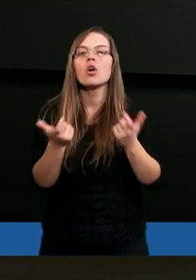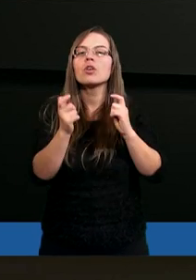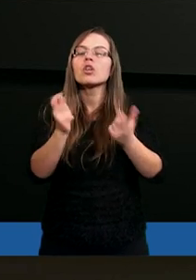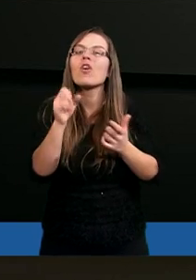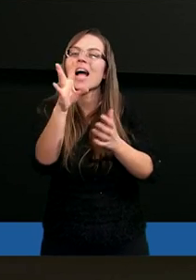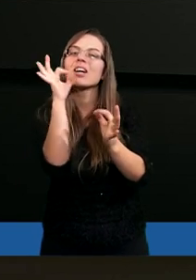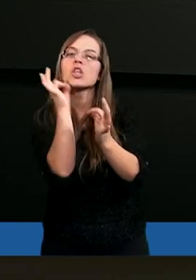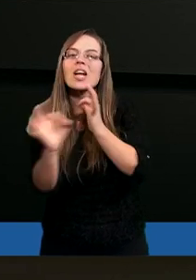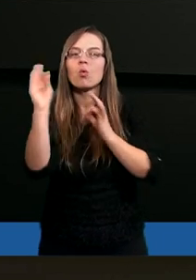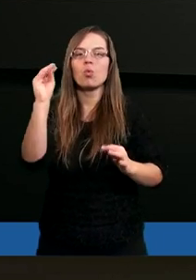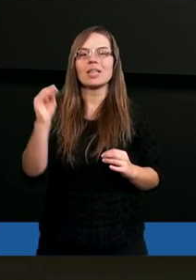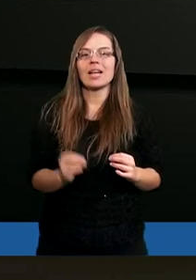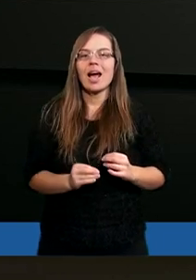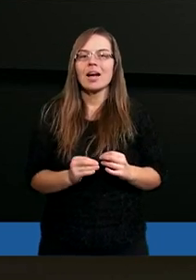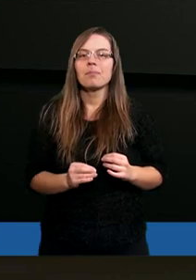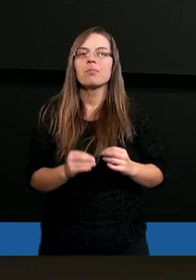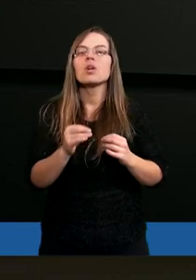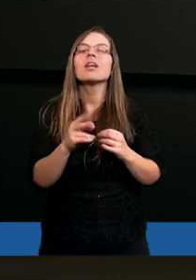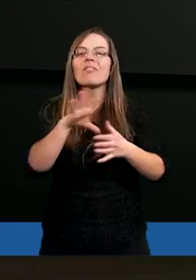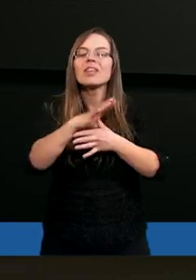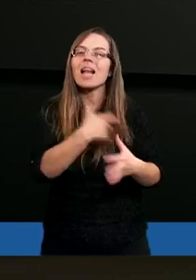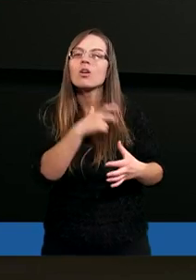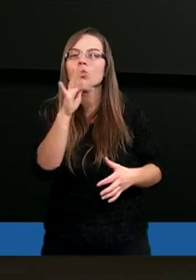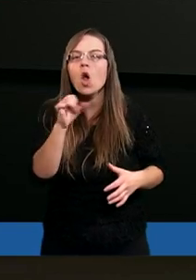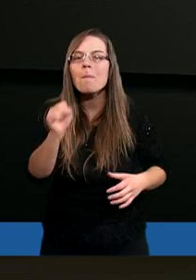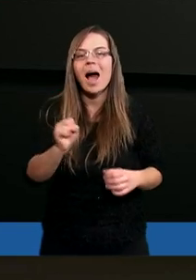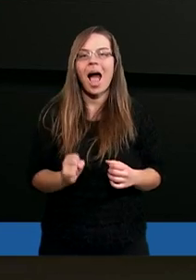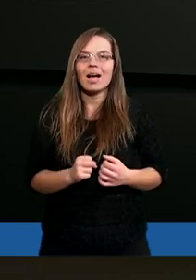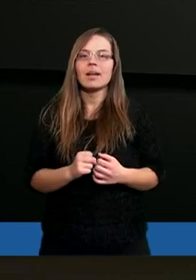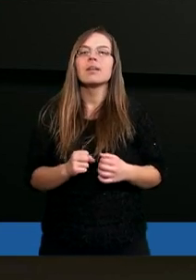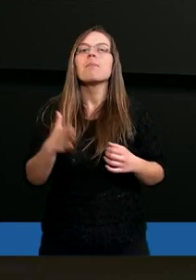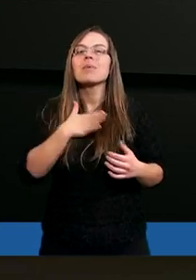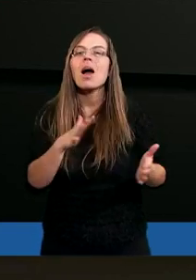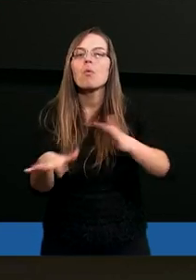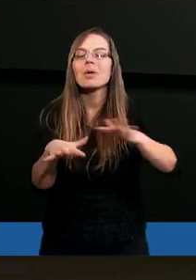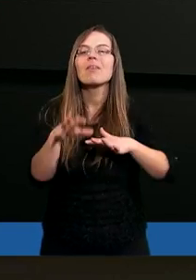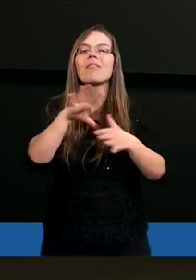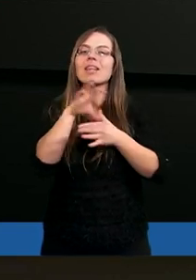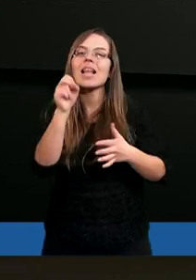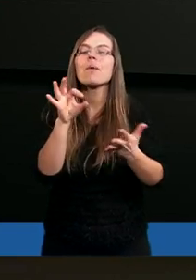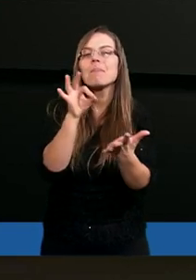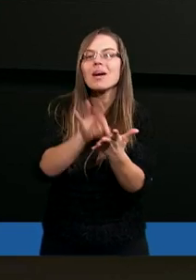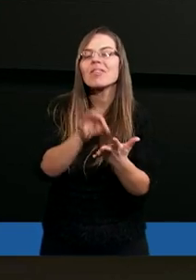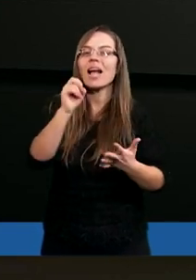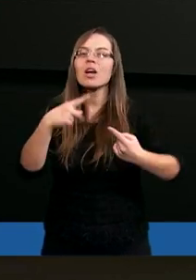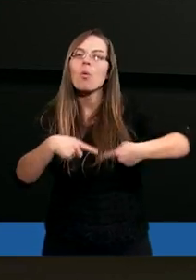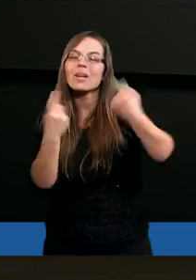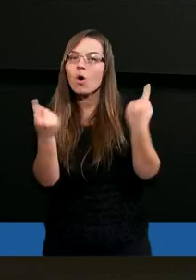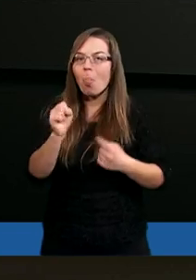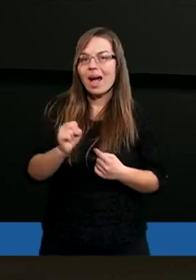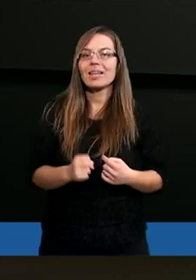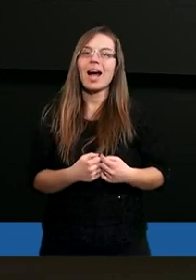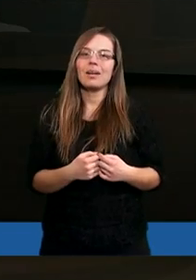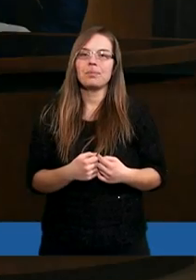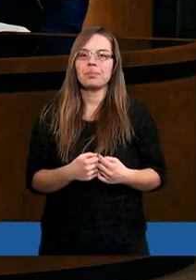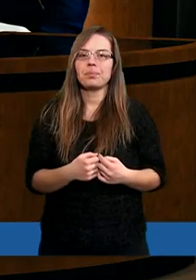tak szczególnie w sercu Hioba miało miejsce takiej pewności, takiego przekonania?